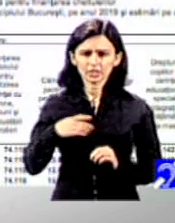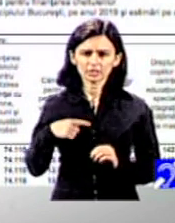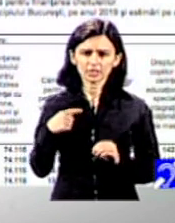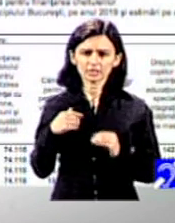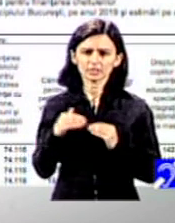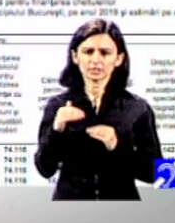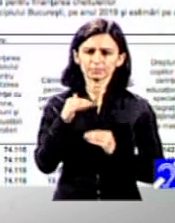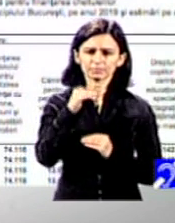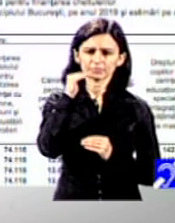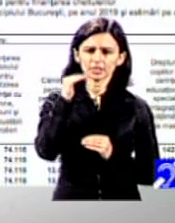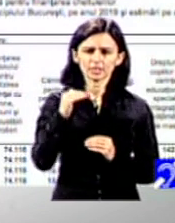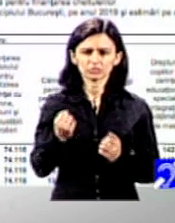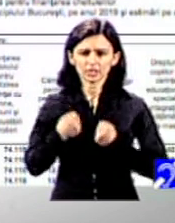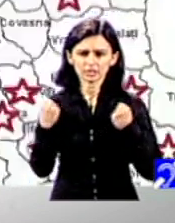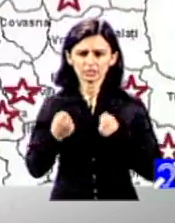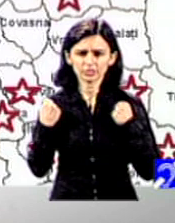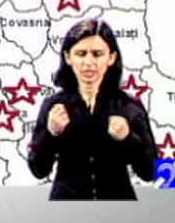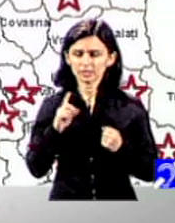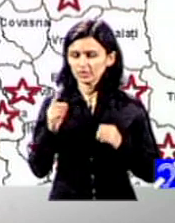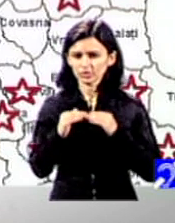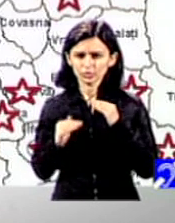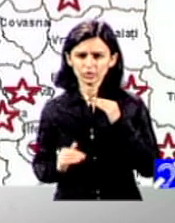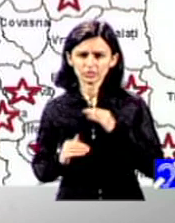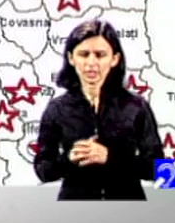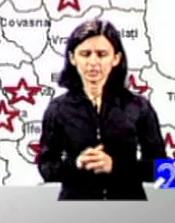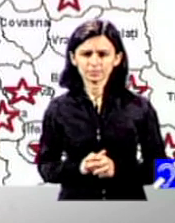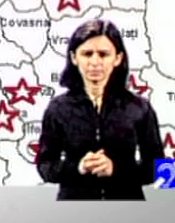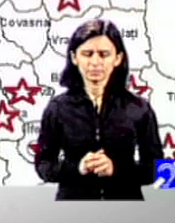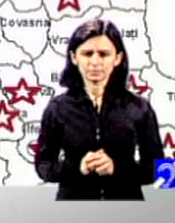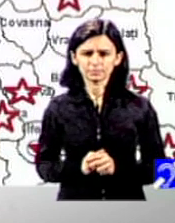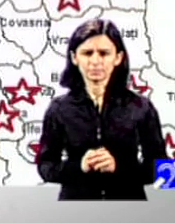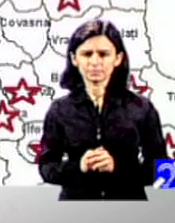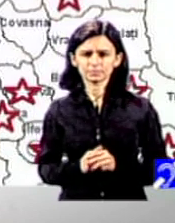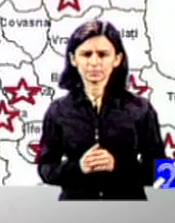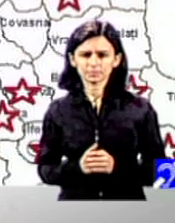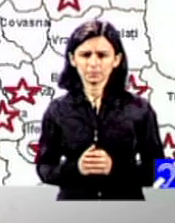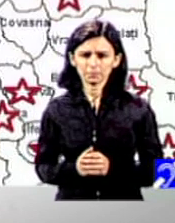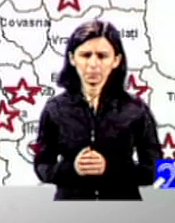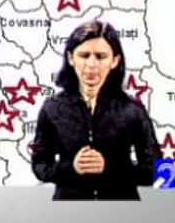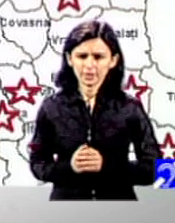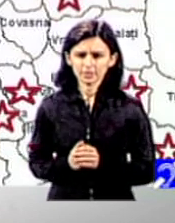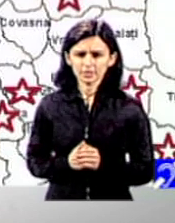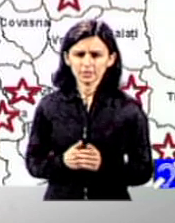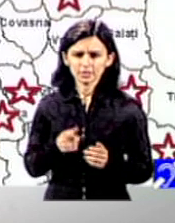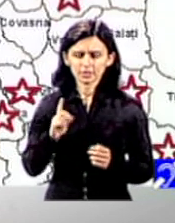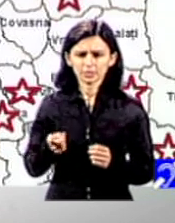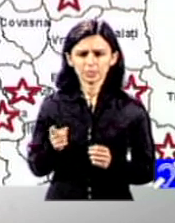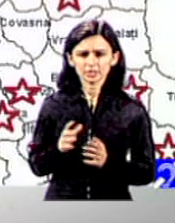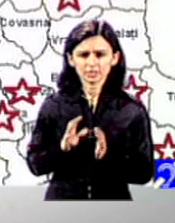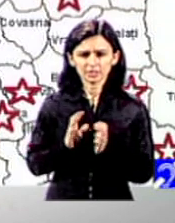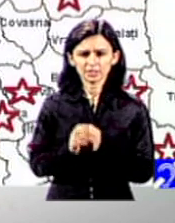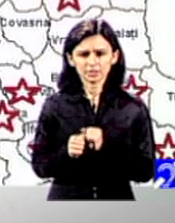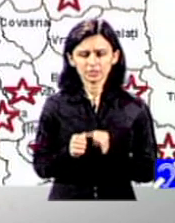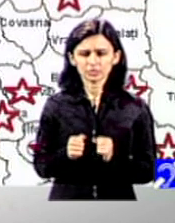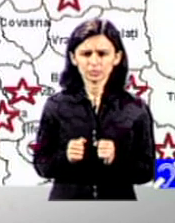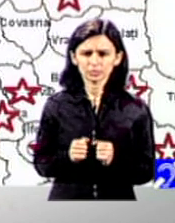descrești. Gândiți-vă, vă dau o comparație cu AVAS-ul, Agenția pentru Valorificare Activității ori Statele, care trebuia să se desfințeze